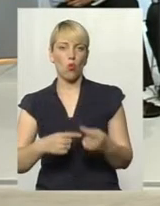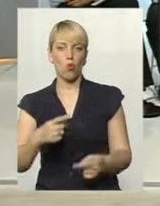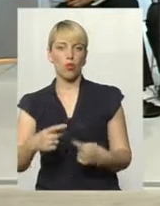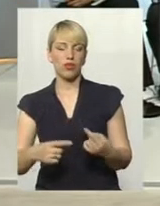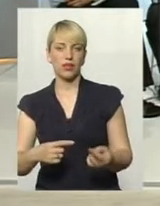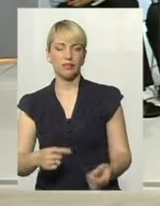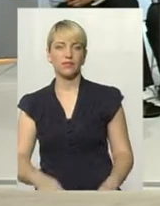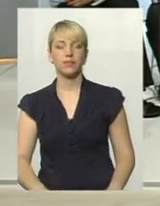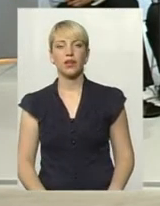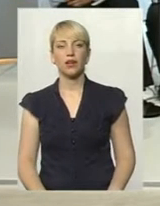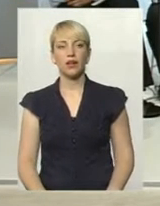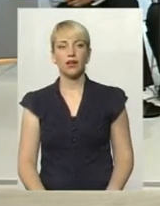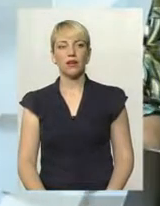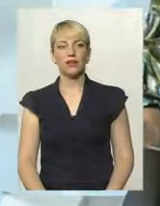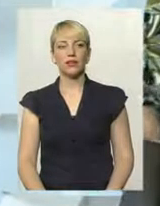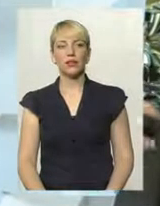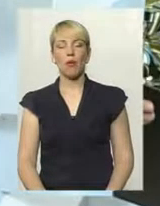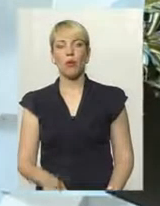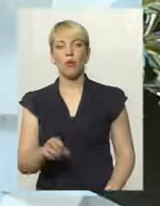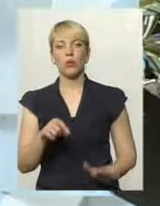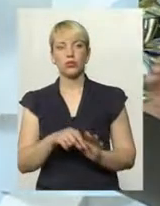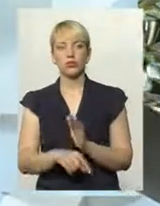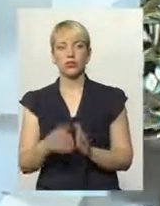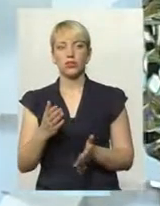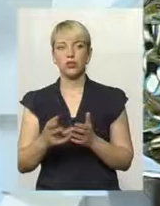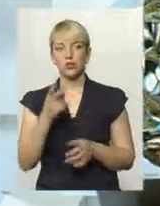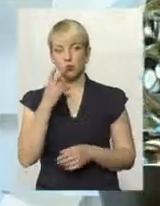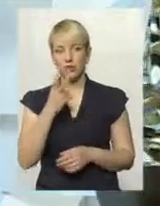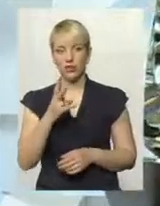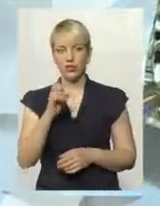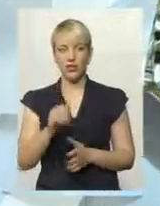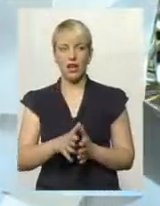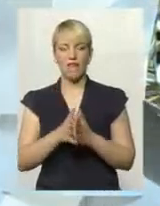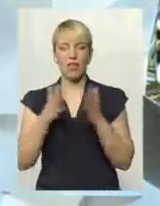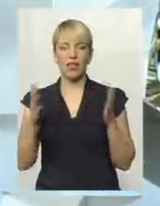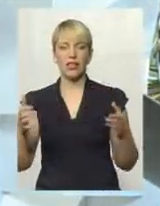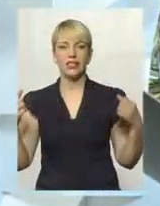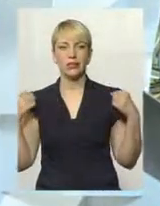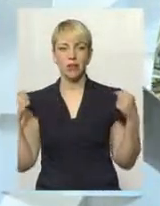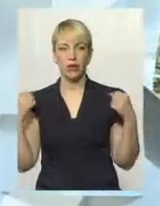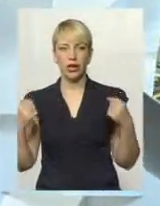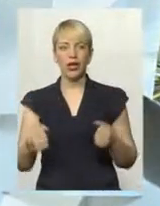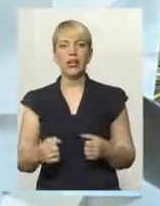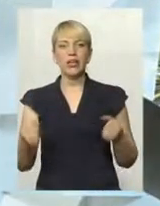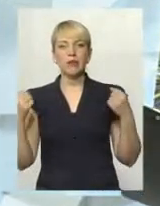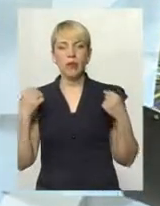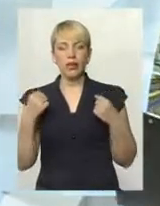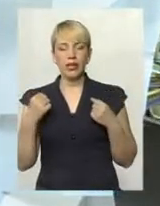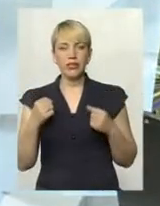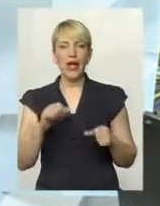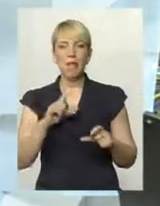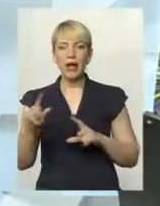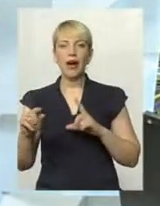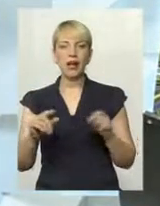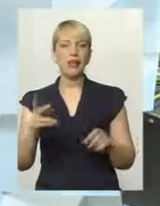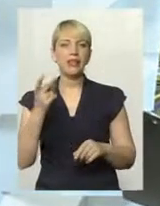Разом з тим, по суті, якщо глянути на великий спорт, спортивна еміграція існувала